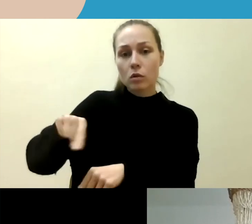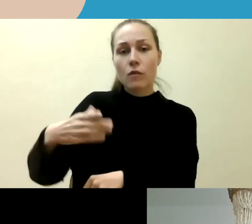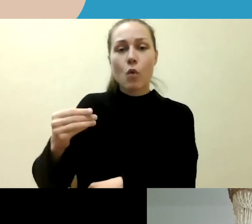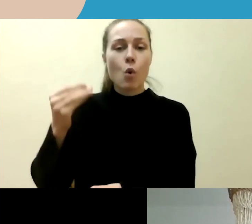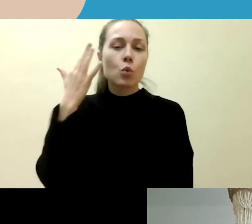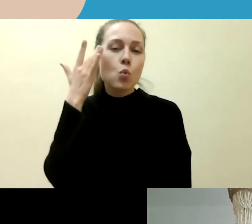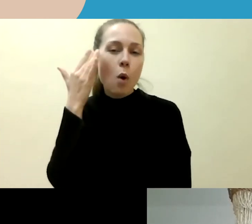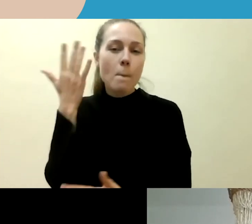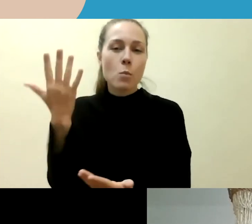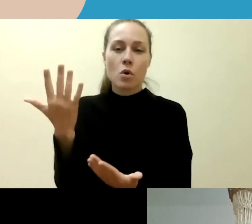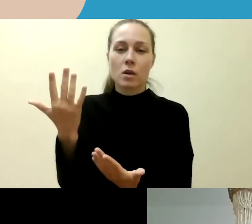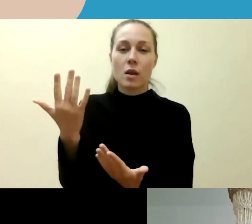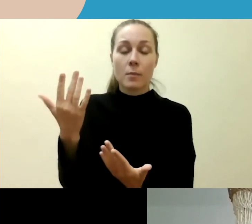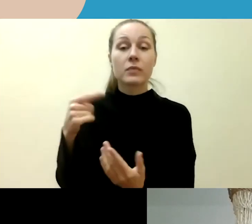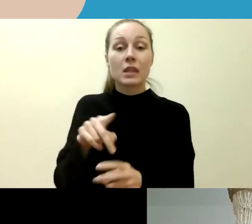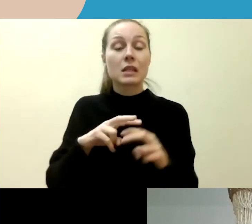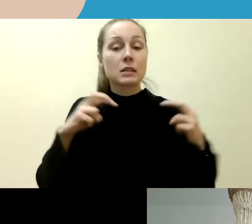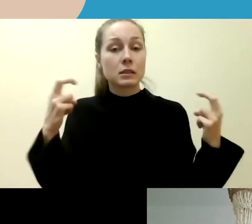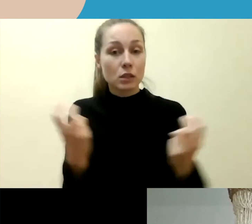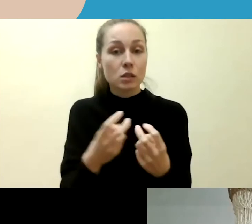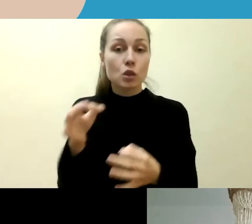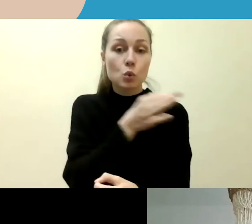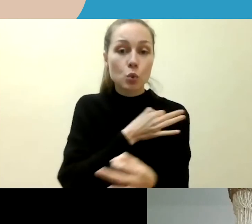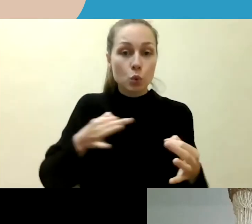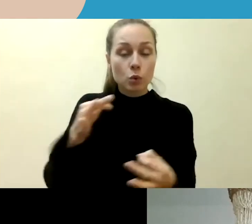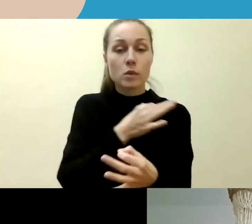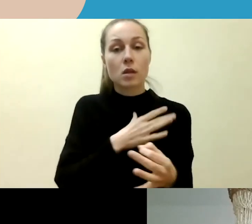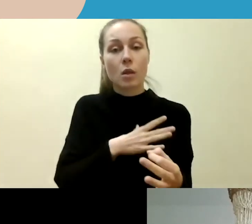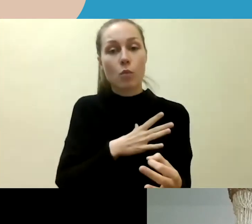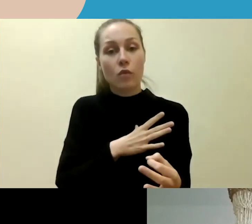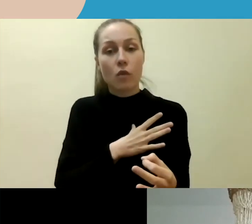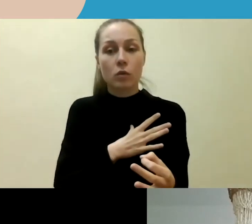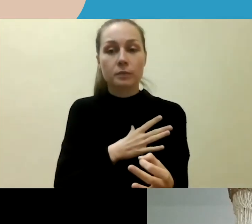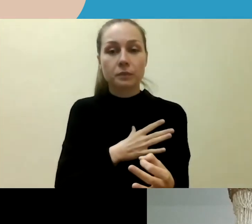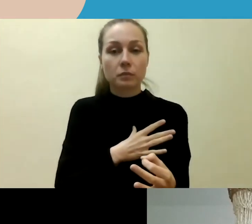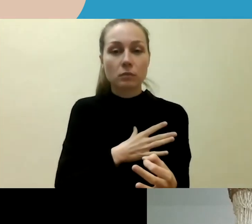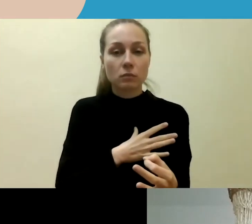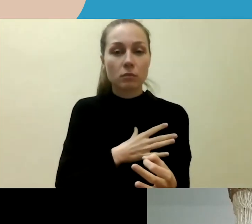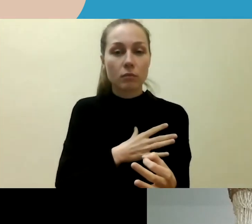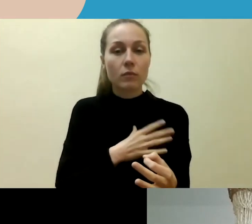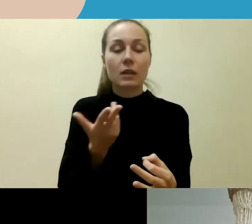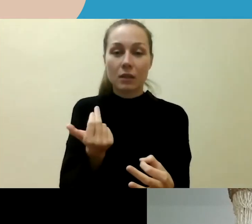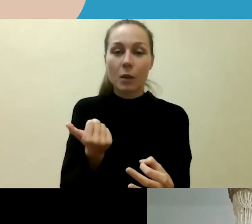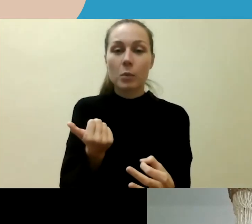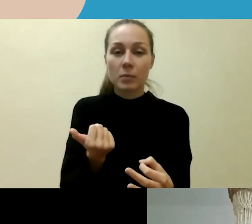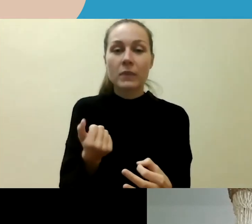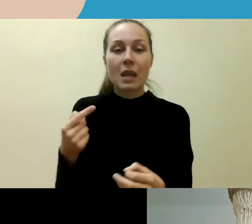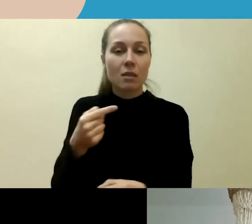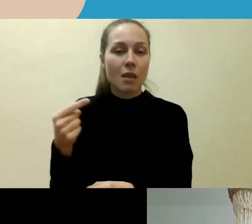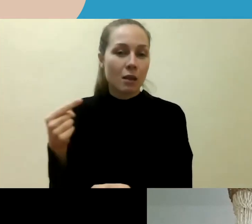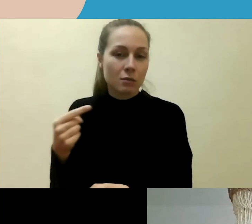per šitas apskritojo stalo diskusijas teko ir susidurti su tikrai neįgiamais reiškiniais.